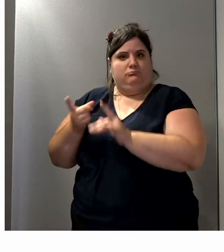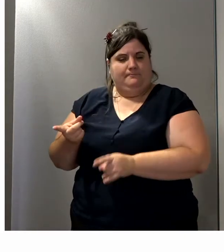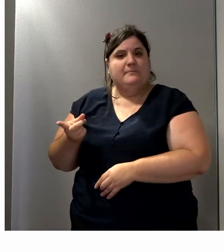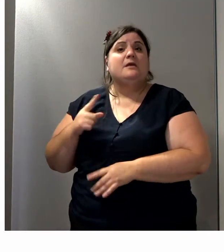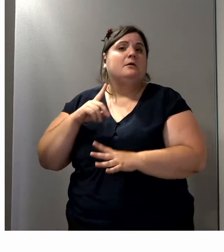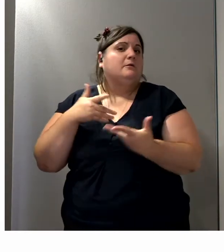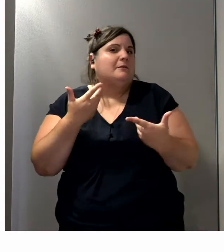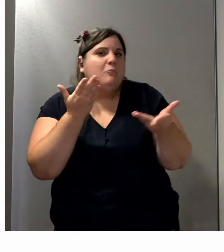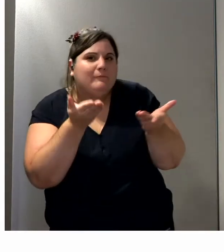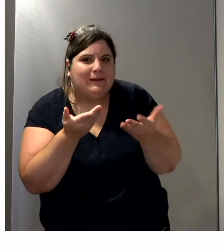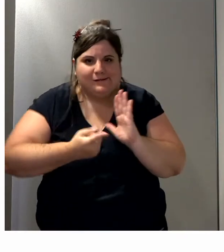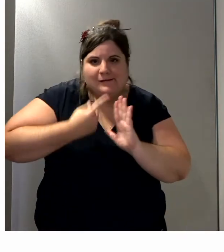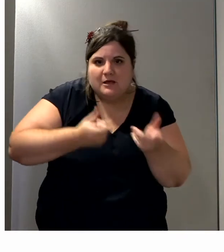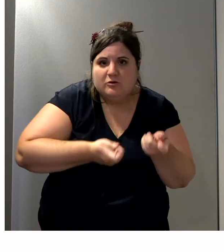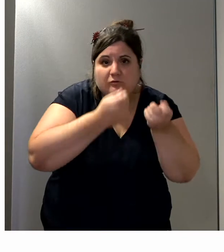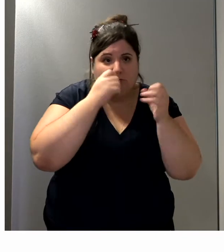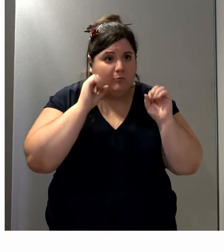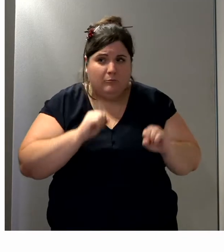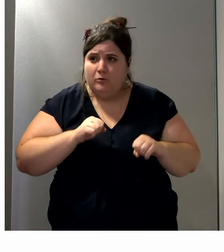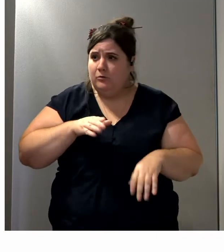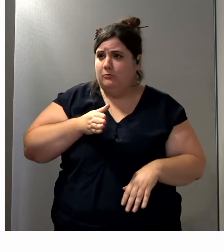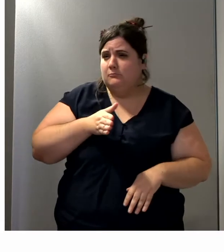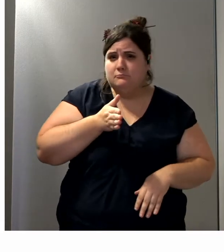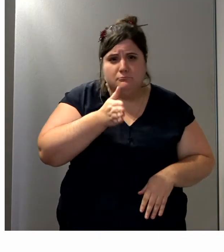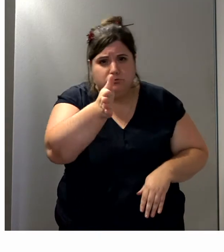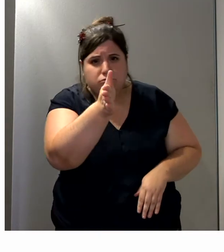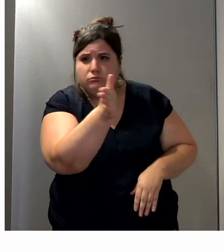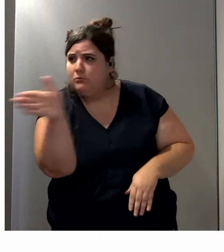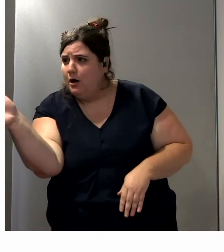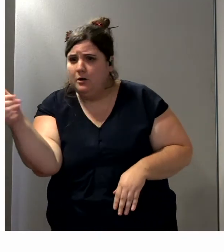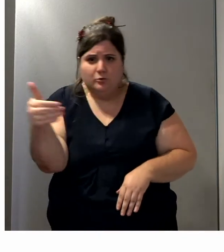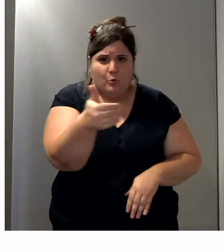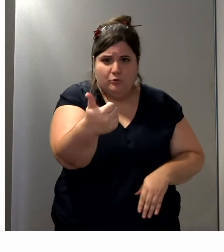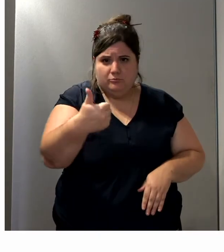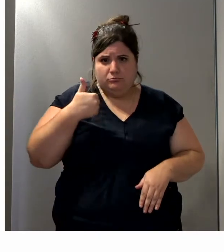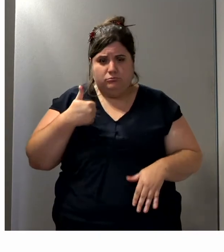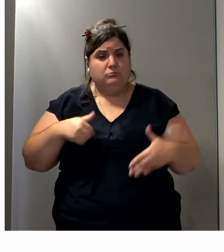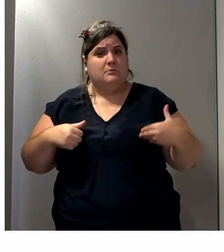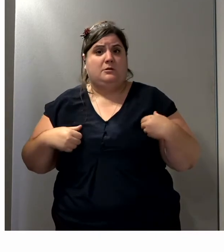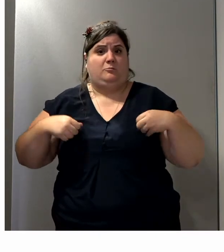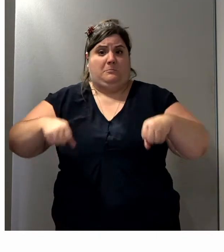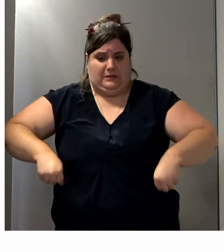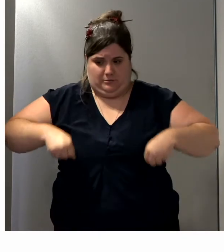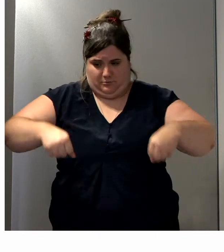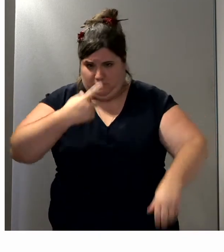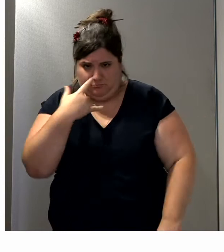soit prévu, qui soit capable de marcher dans toutes les directions sans que le patient ait besoin de se tenir sur des béquilles.